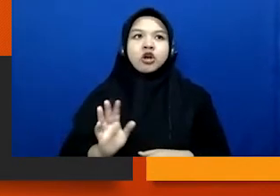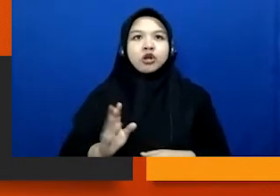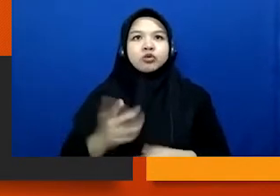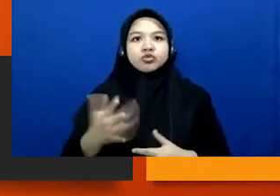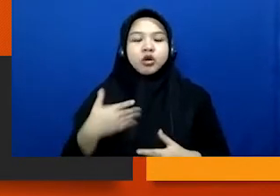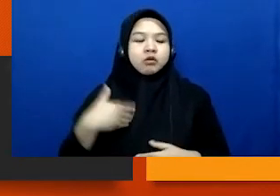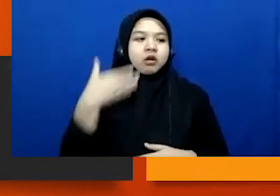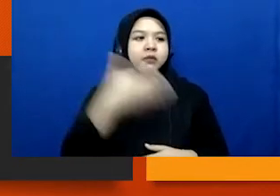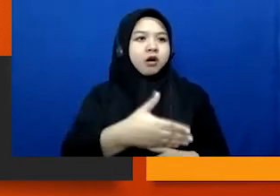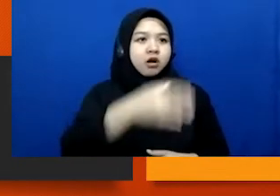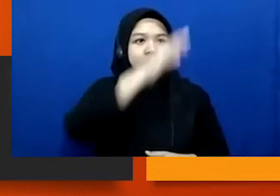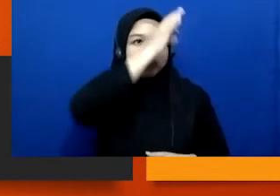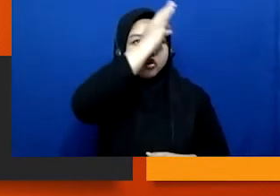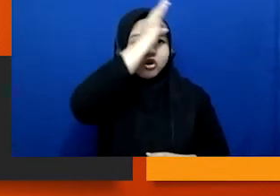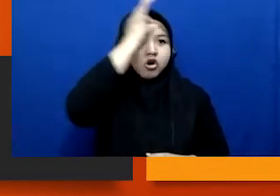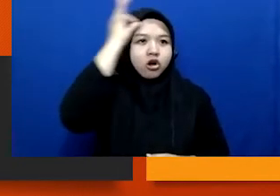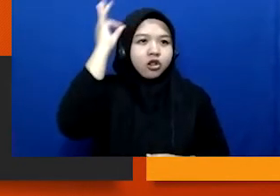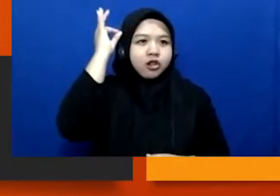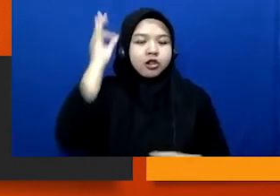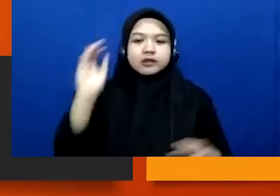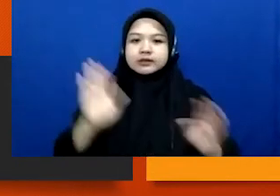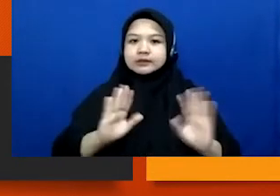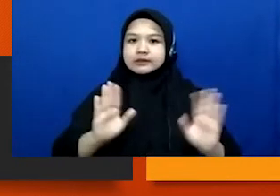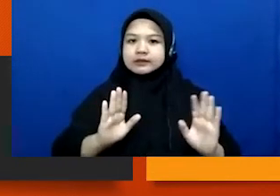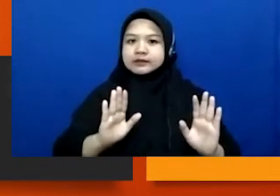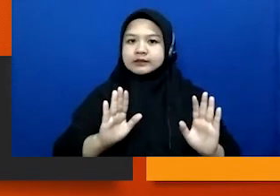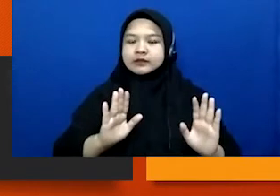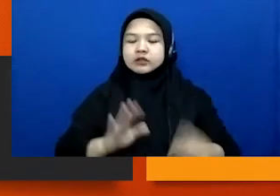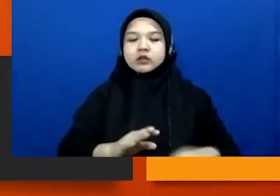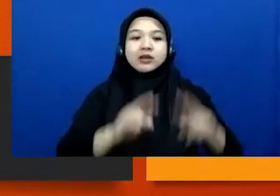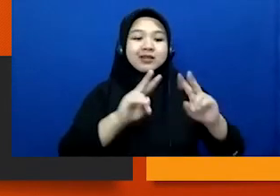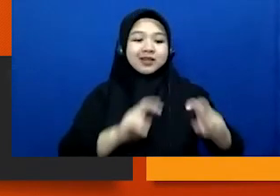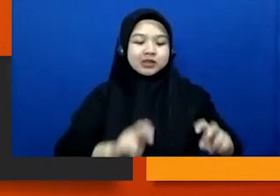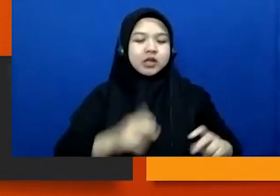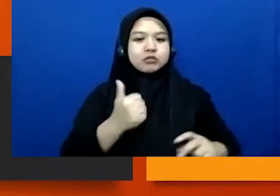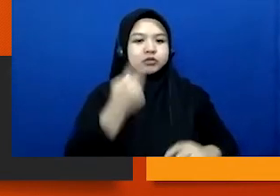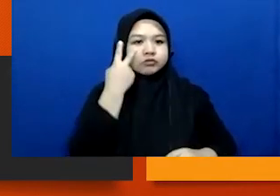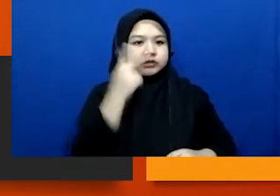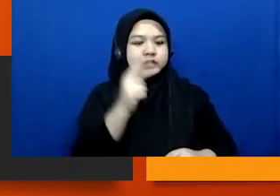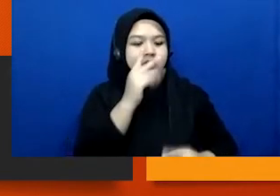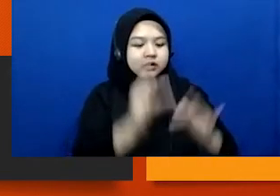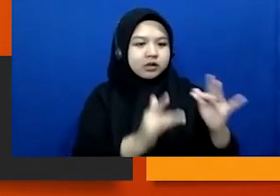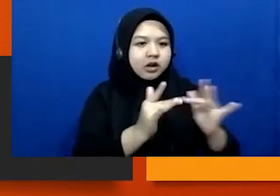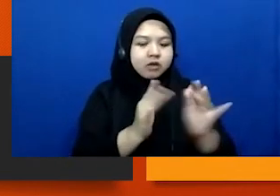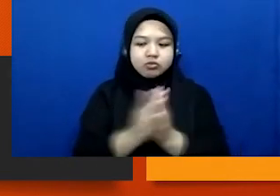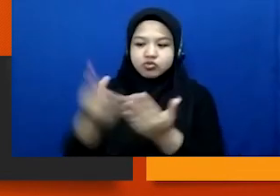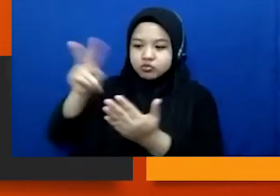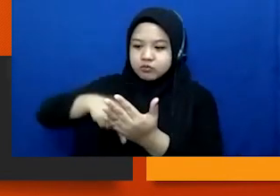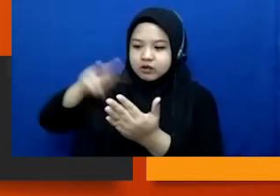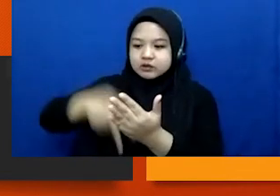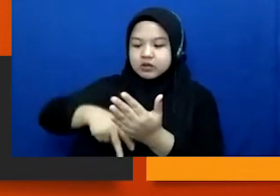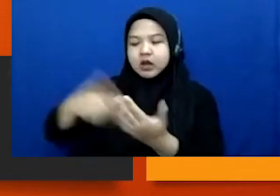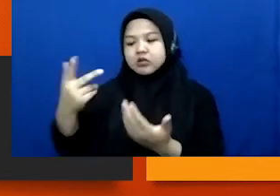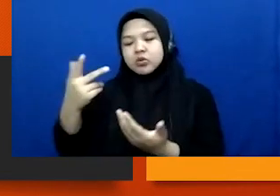lapangan kepala kita dalam keadaan kosong jadi riset ini bisa melalui internet membaca buku referensi buku